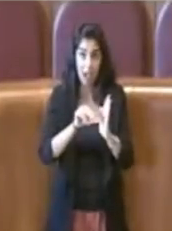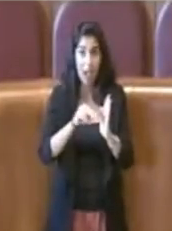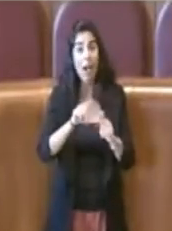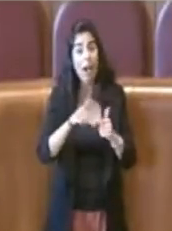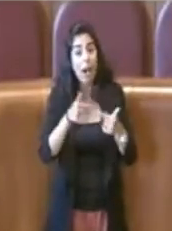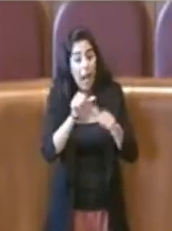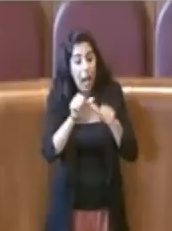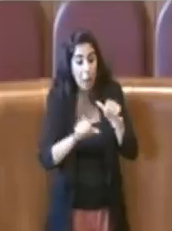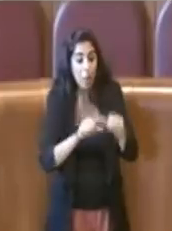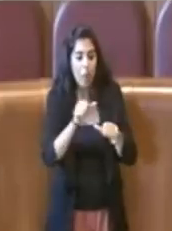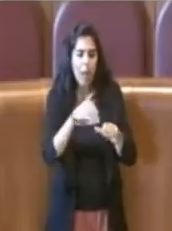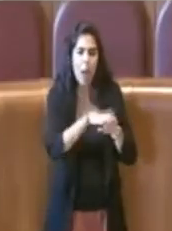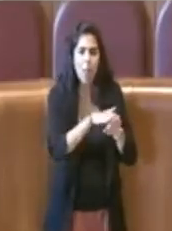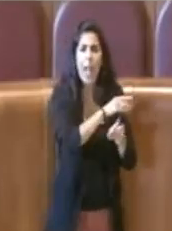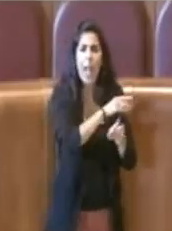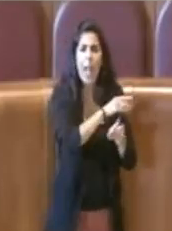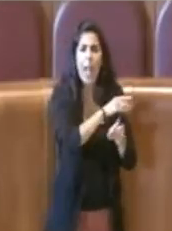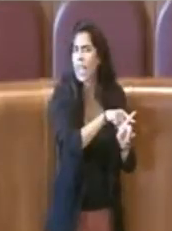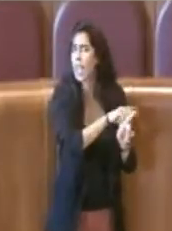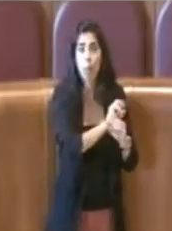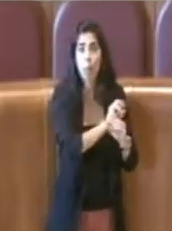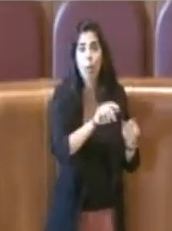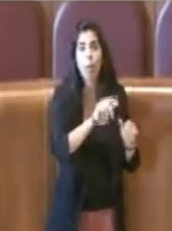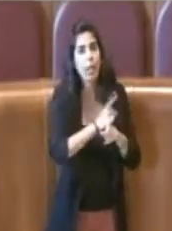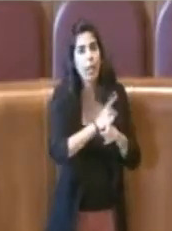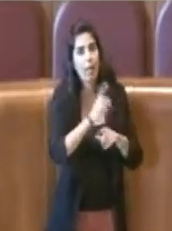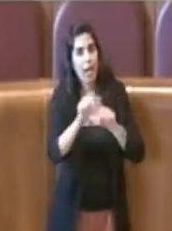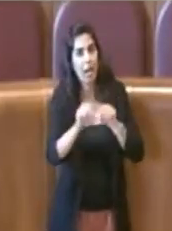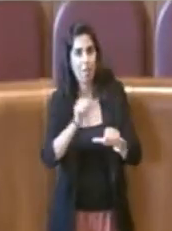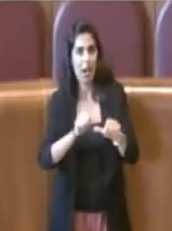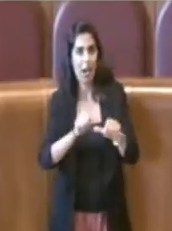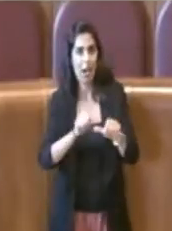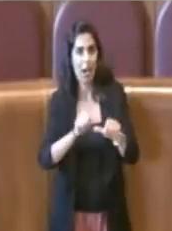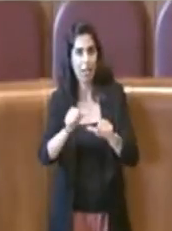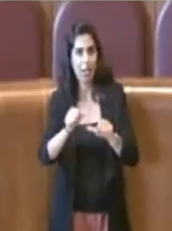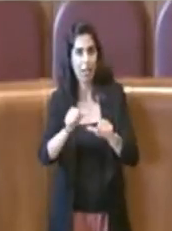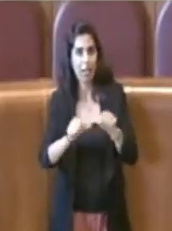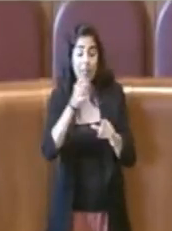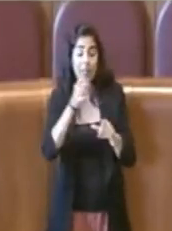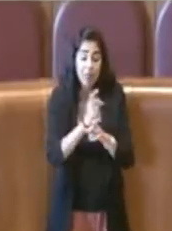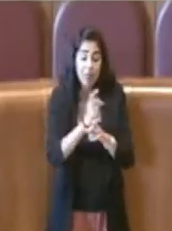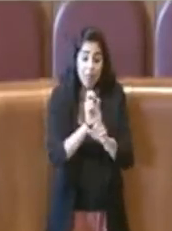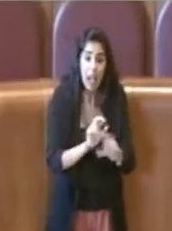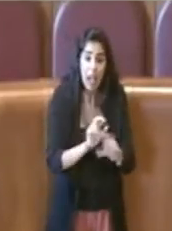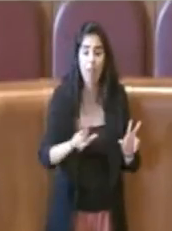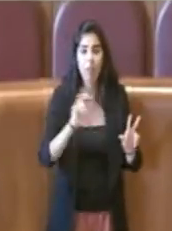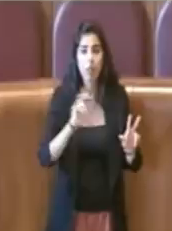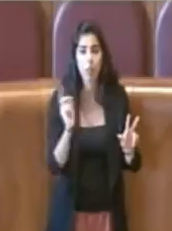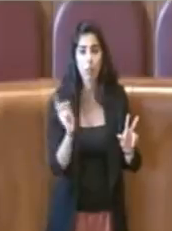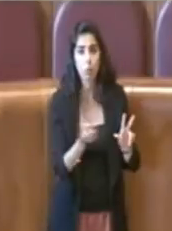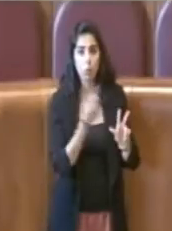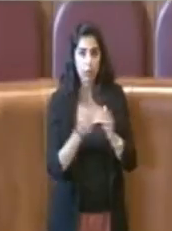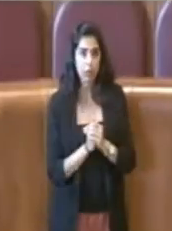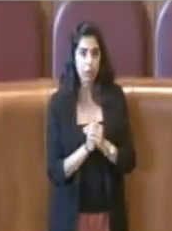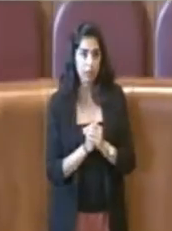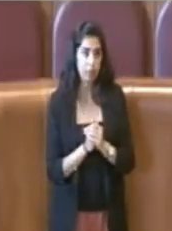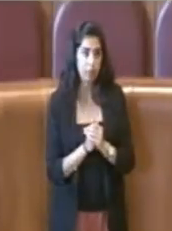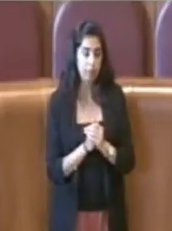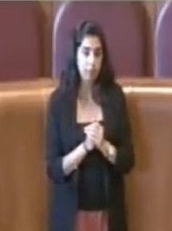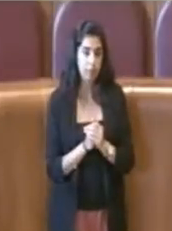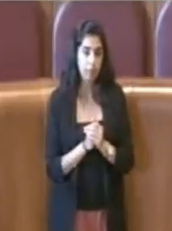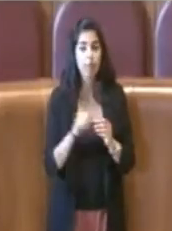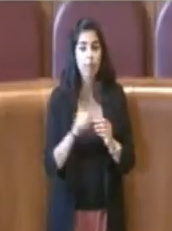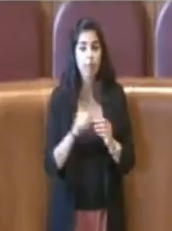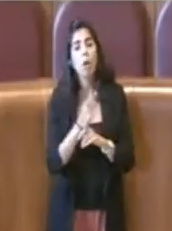negli anni, ma che non poteva essere la prassi considerata una norma. Dovrei dire in maniera